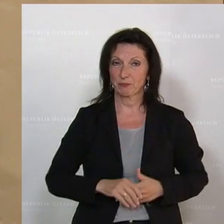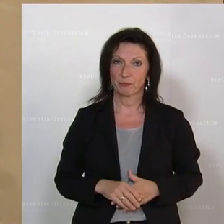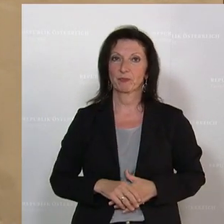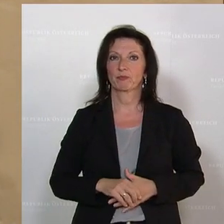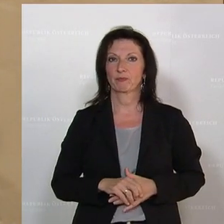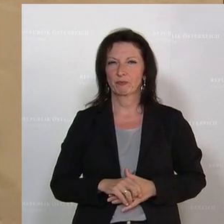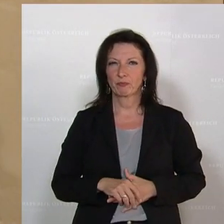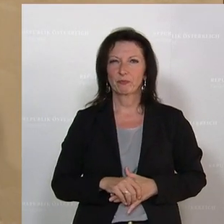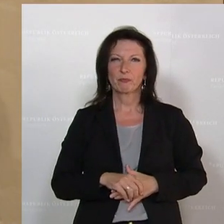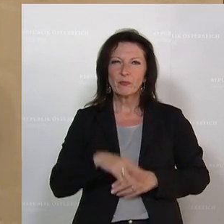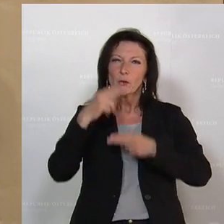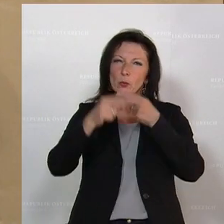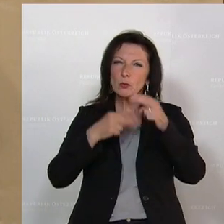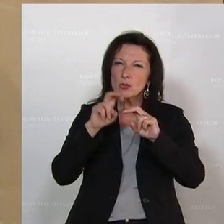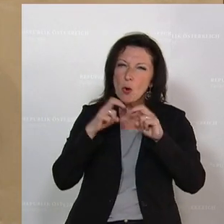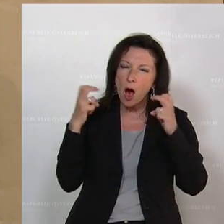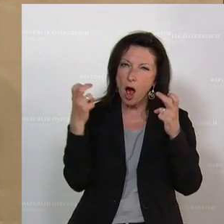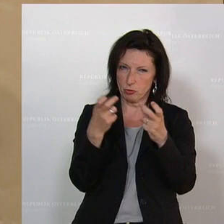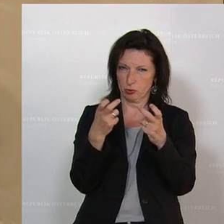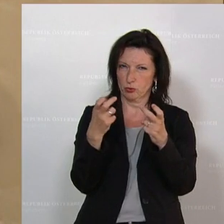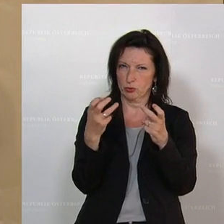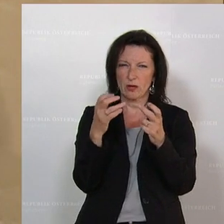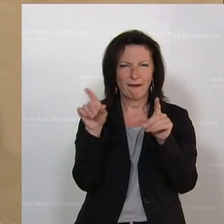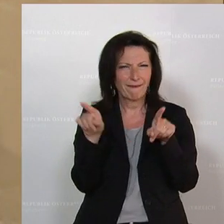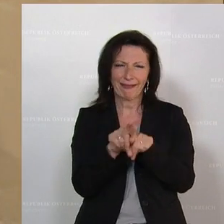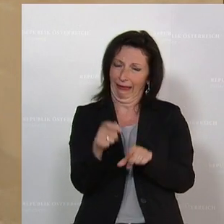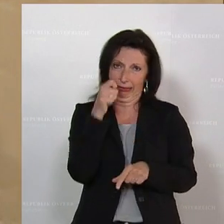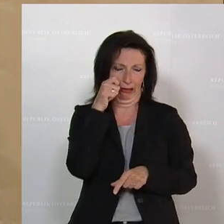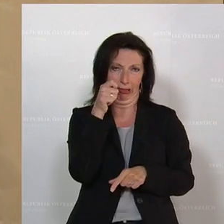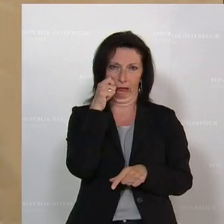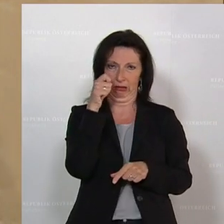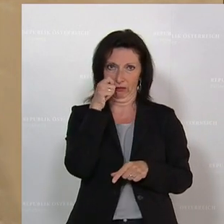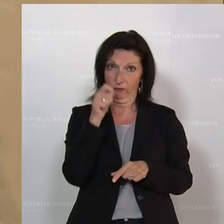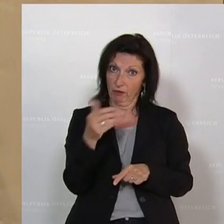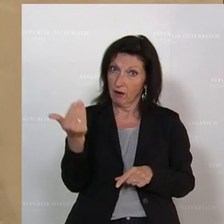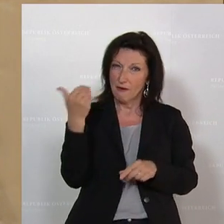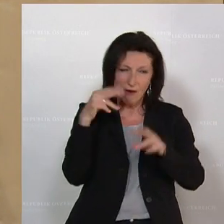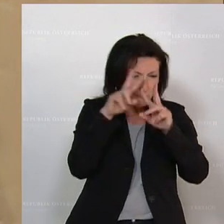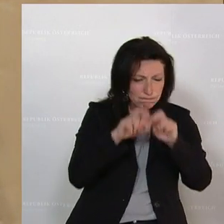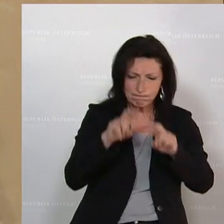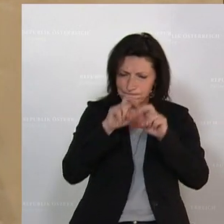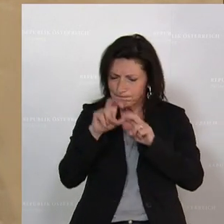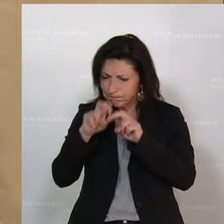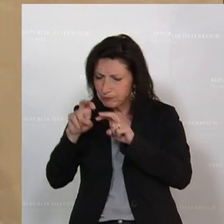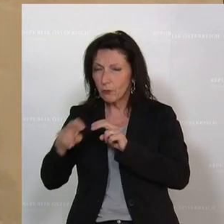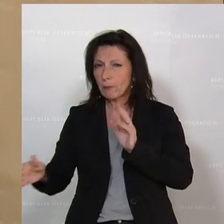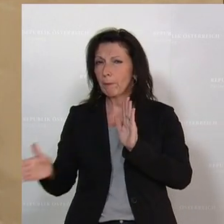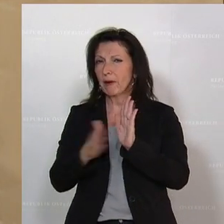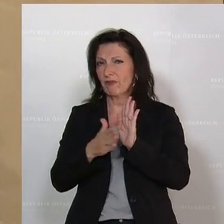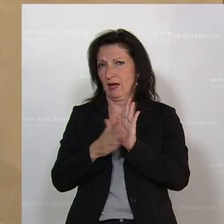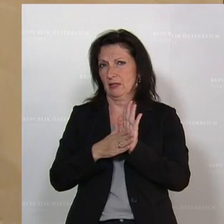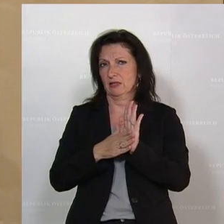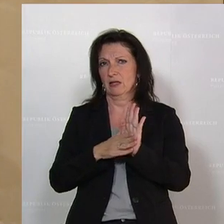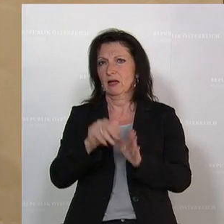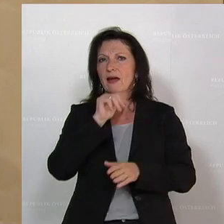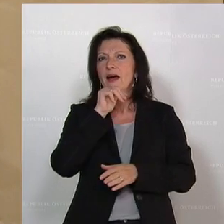Der Untersuchungsausschuss hat in detektivischer Arbeit nachgewiesen, dass nicht fünf